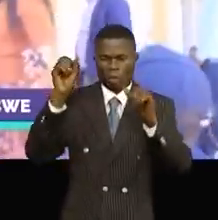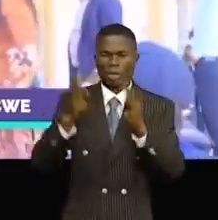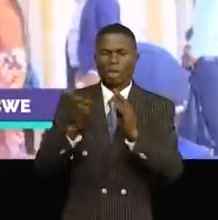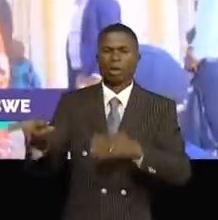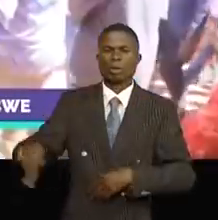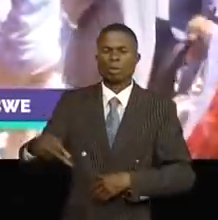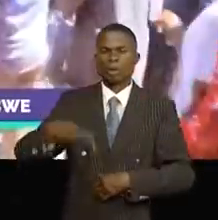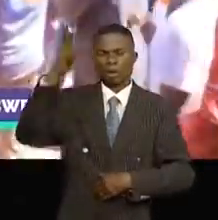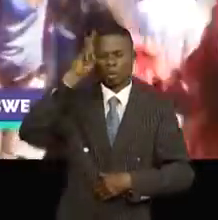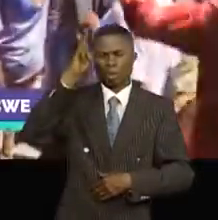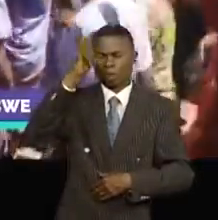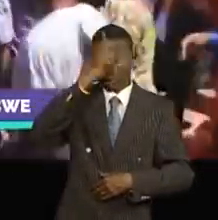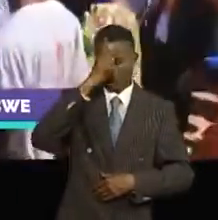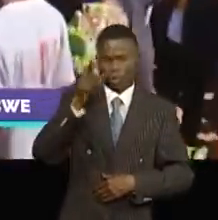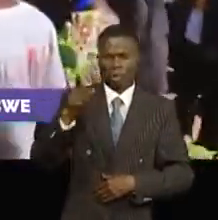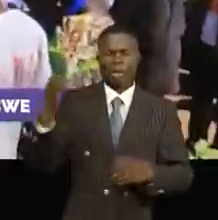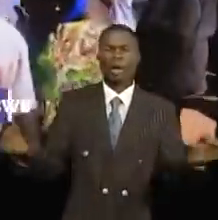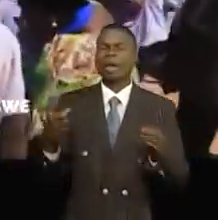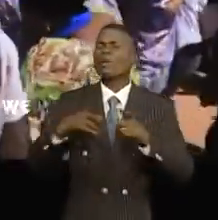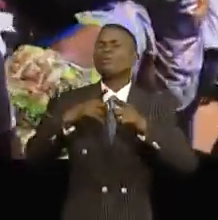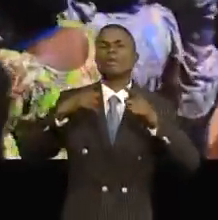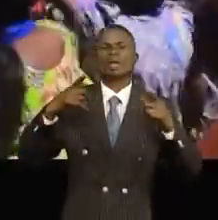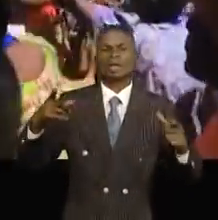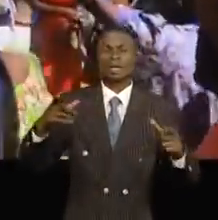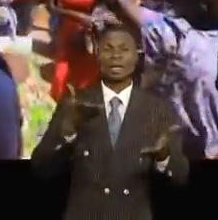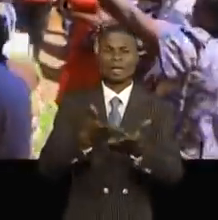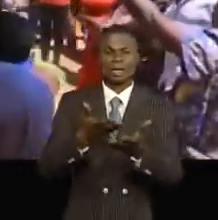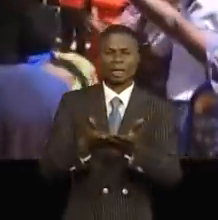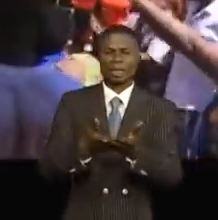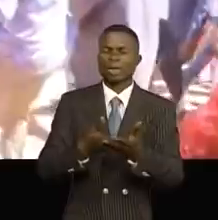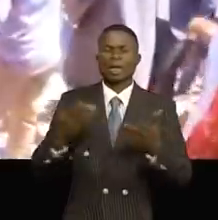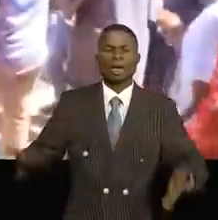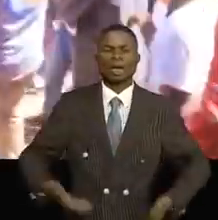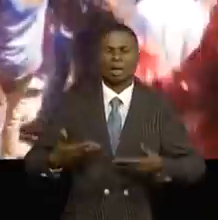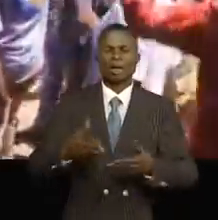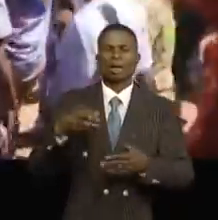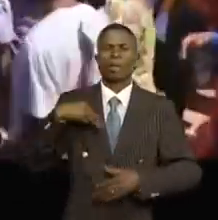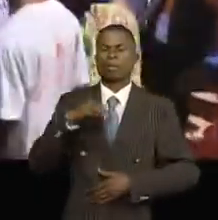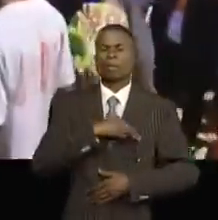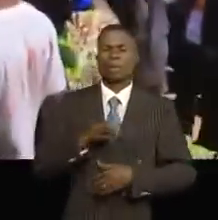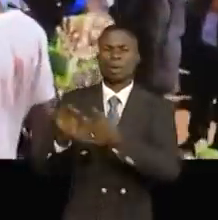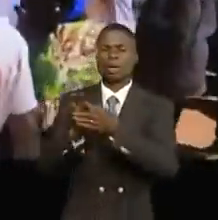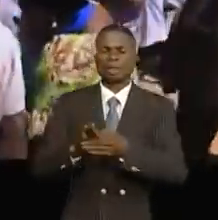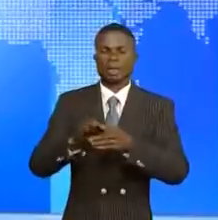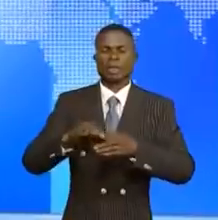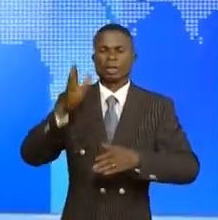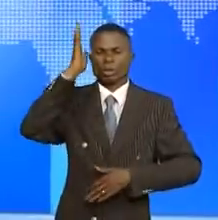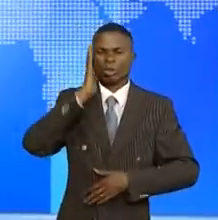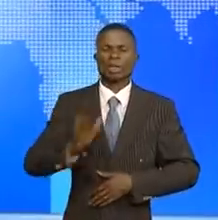provinciale du Haut Katanga. Ici, la fête est totale car il s'agit d'une retrouvaille entre les membres des lignes sacrées de la nation.